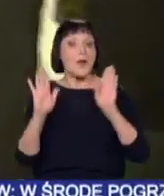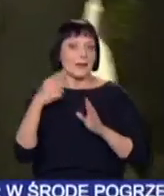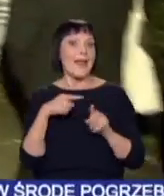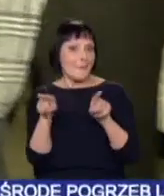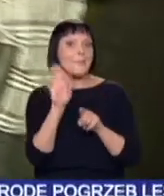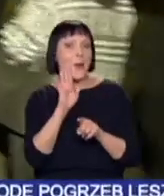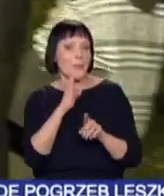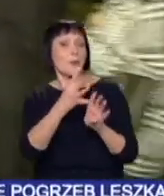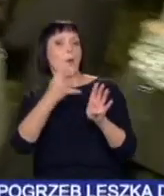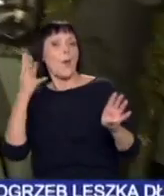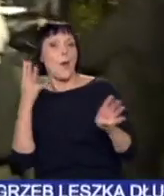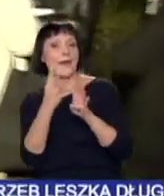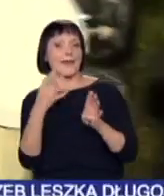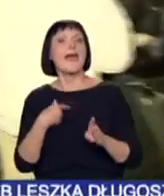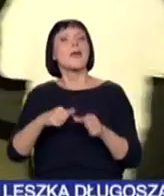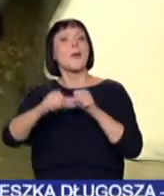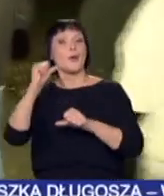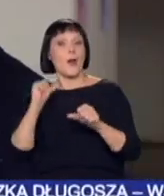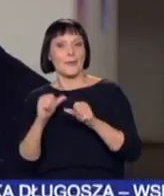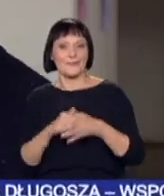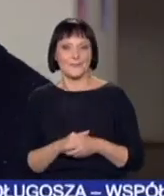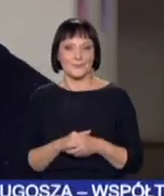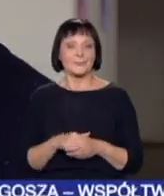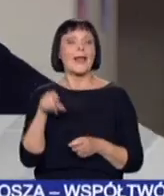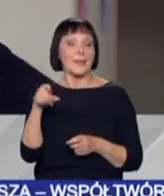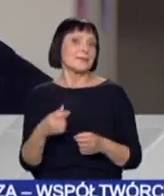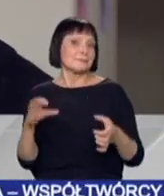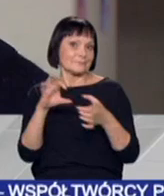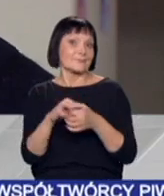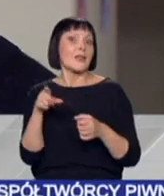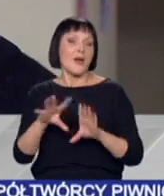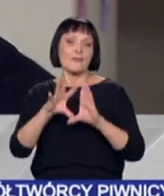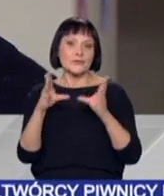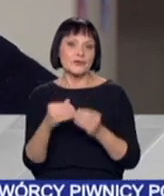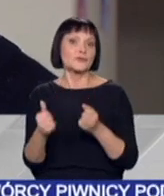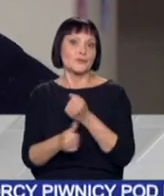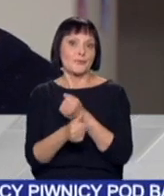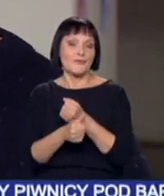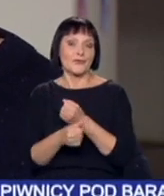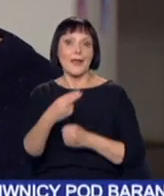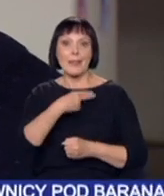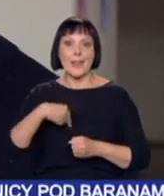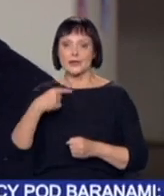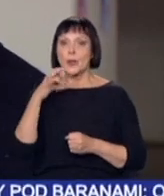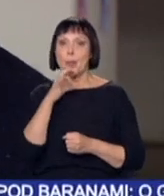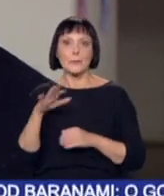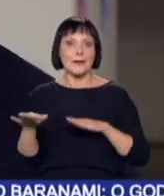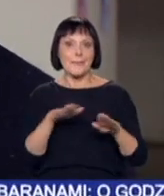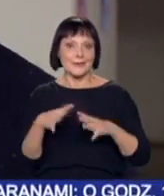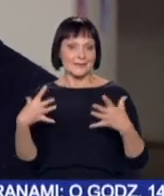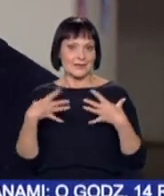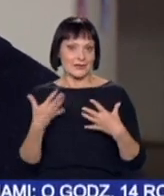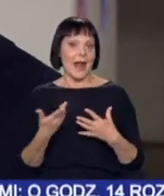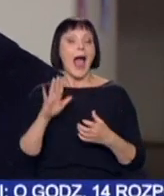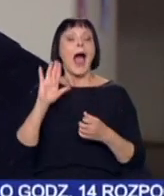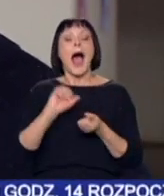zobaczyć takie tłumy jak w zeszłym roku. One dotyczą tego wszystkiego, co powoduje o naszym dobrym miejscu do życia albo o